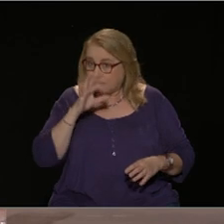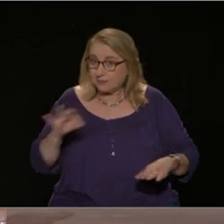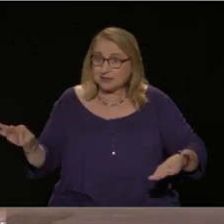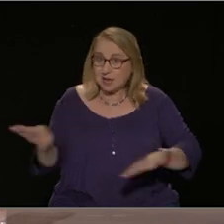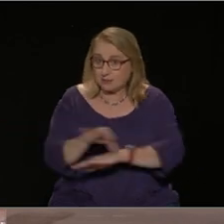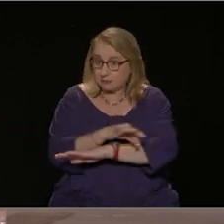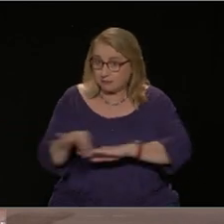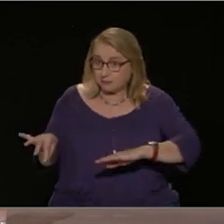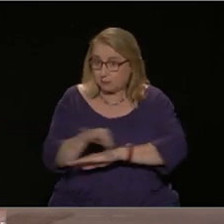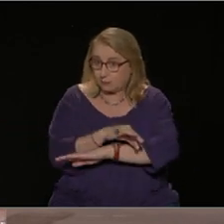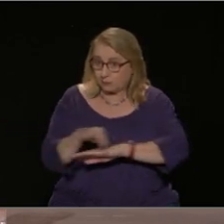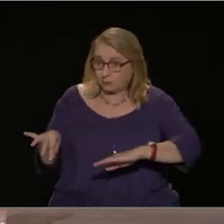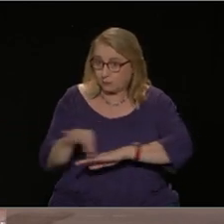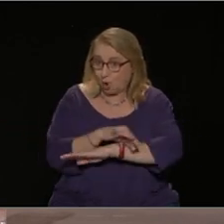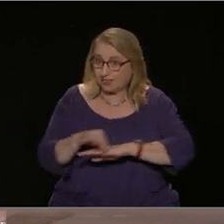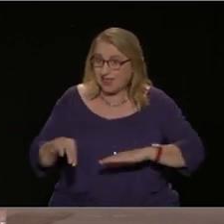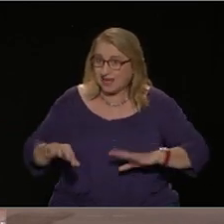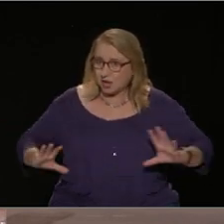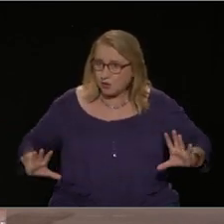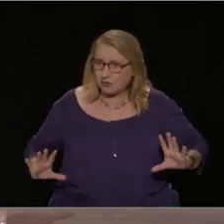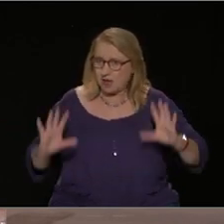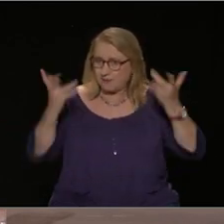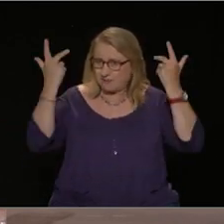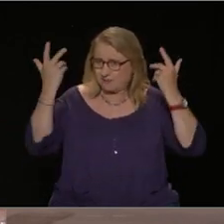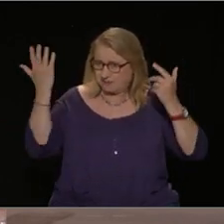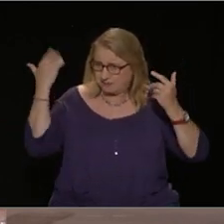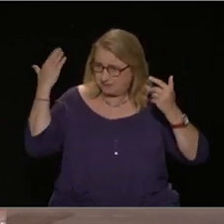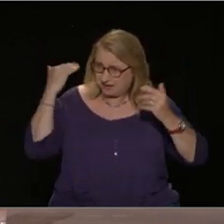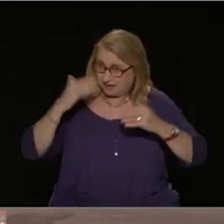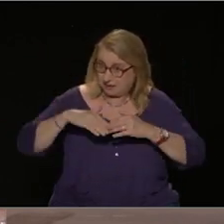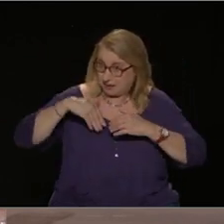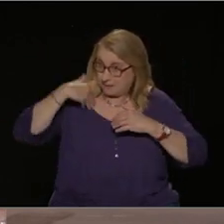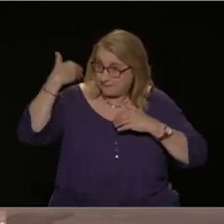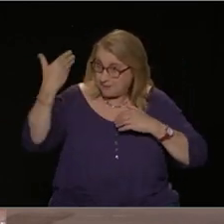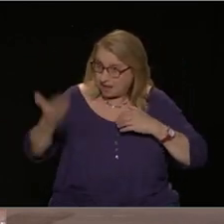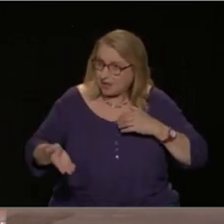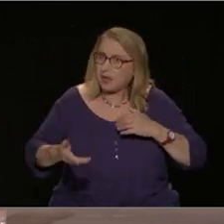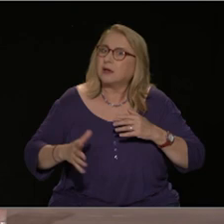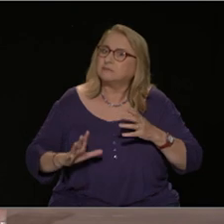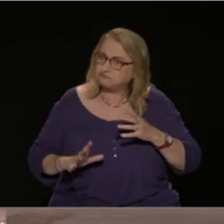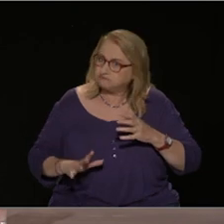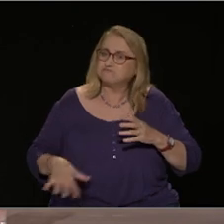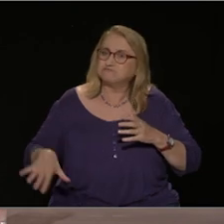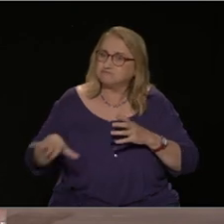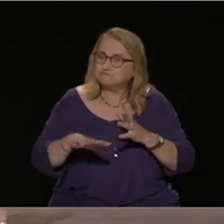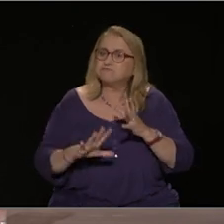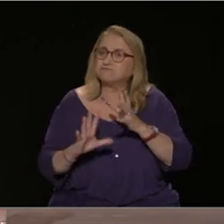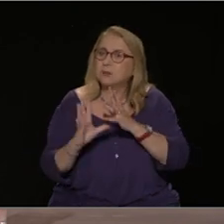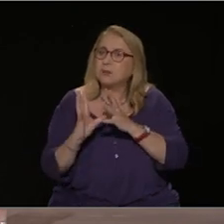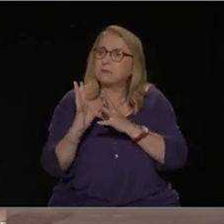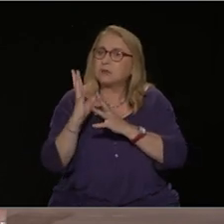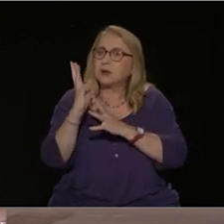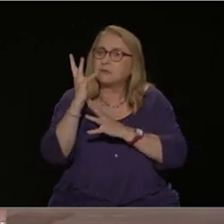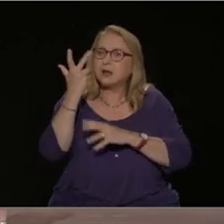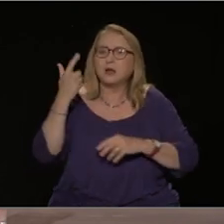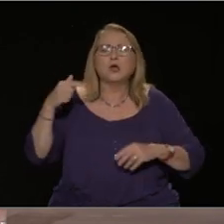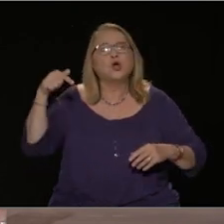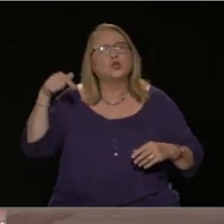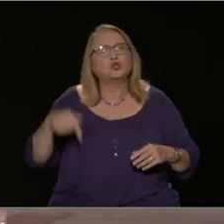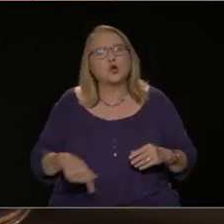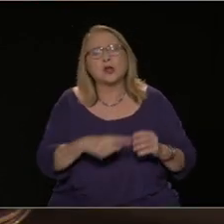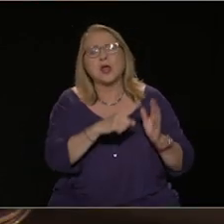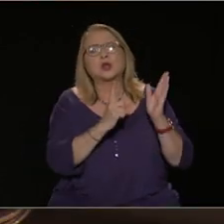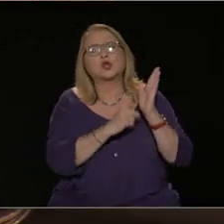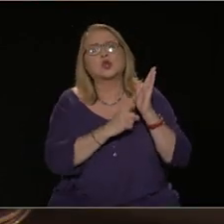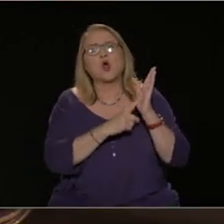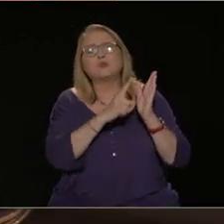πισογυρίζει, με τις πολιτικές όπως των νόμων Κεραμέως, που τι κάνουνε, εισάγουνε δίδακτρα, με τις